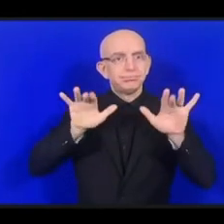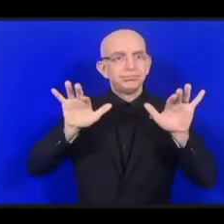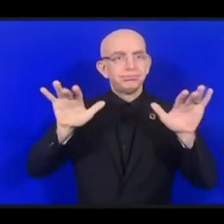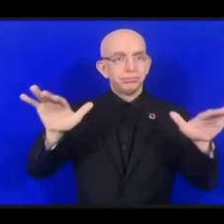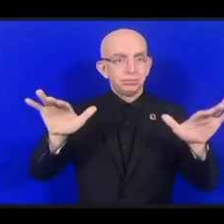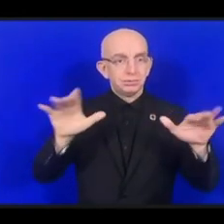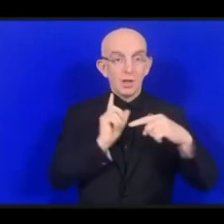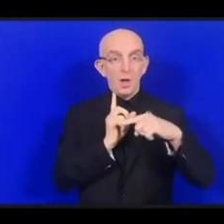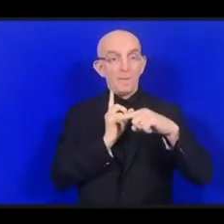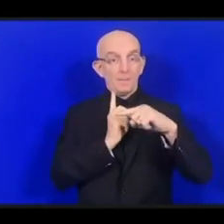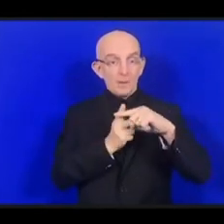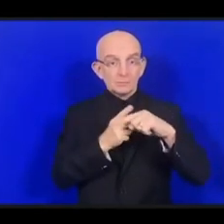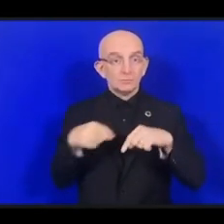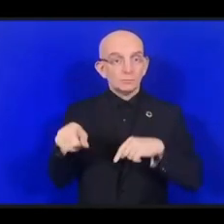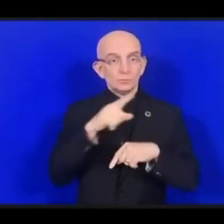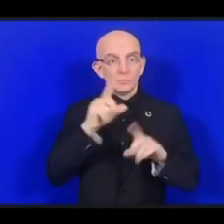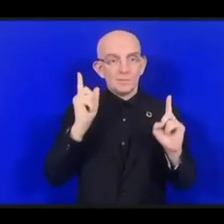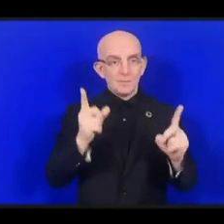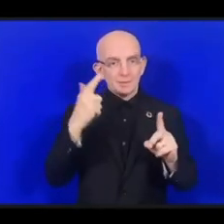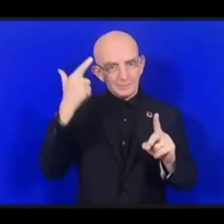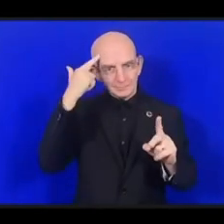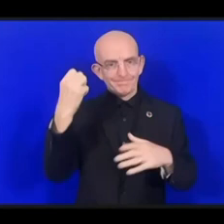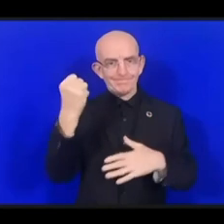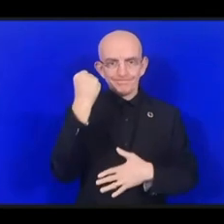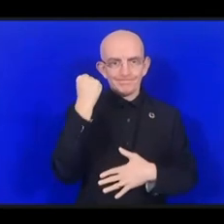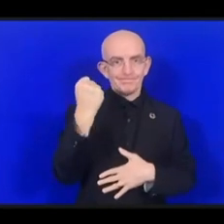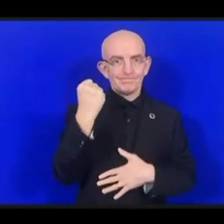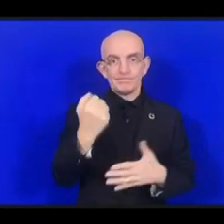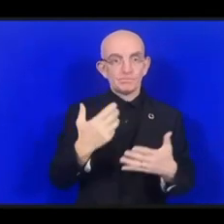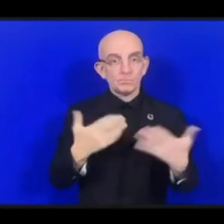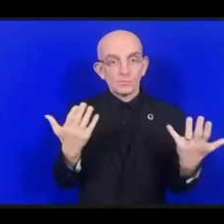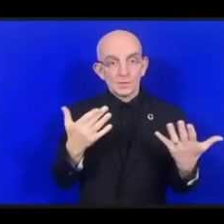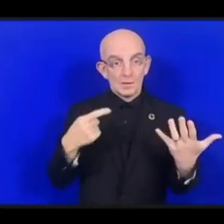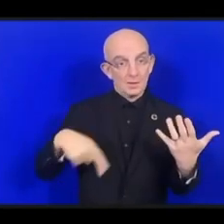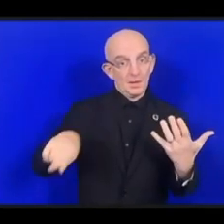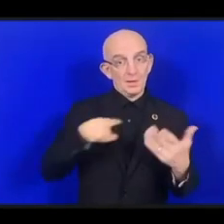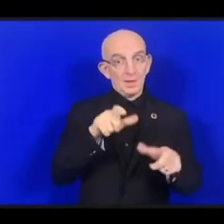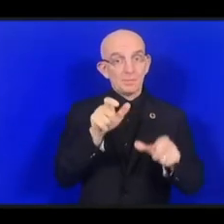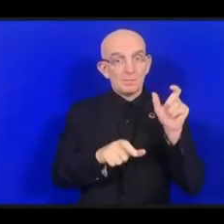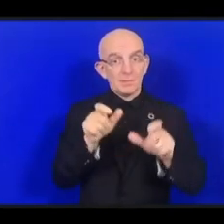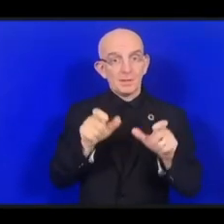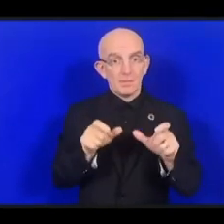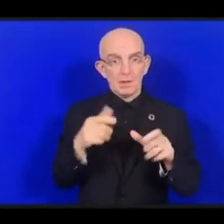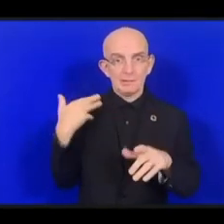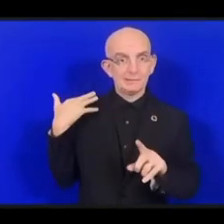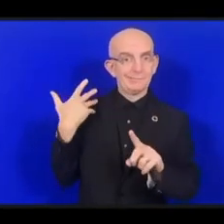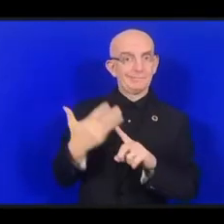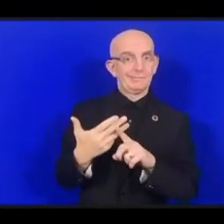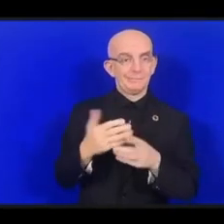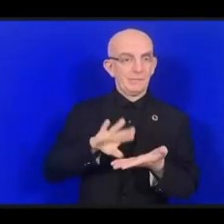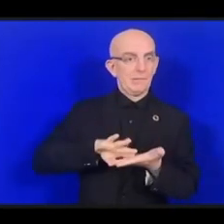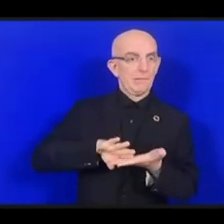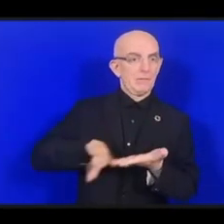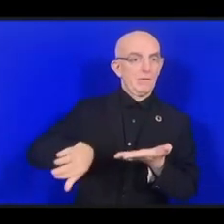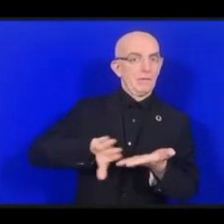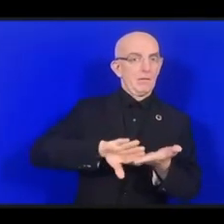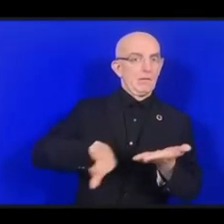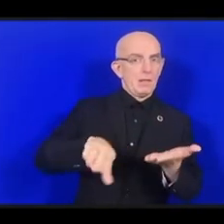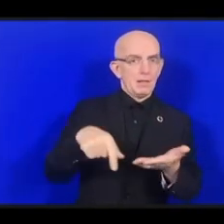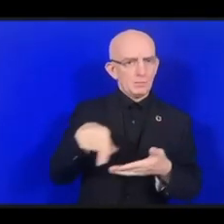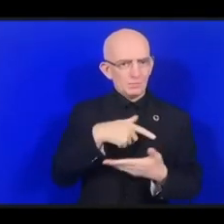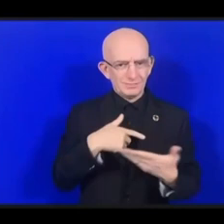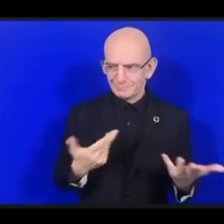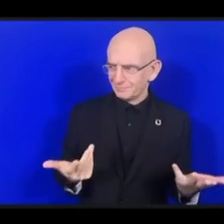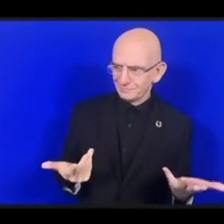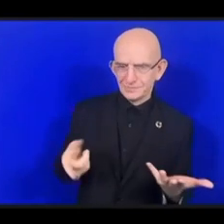2 миллиарда людей, которые все